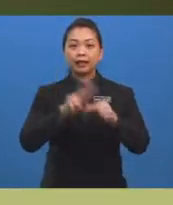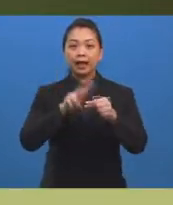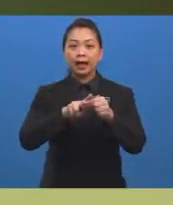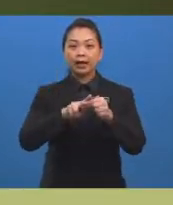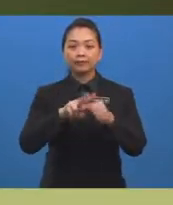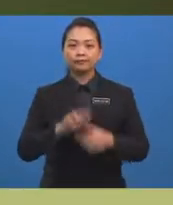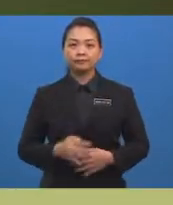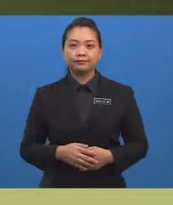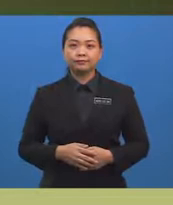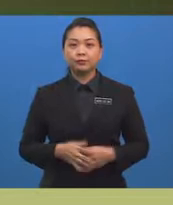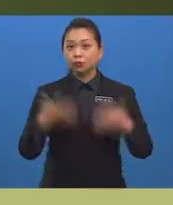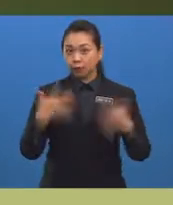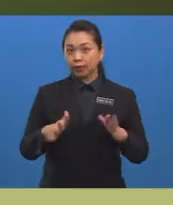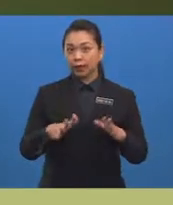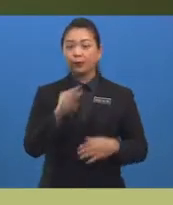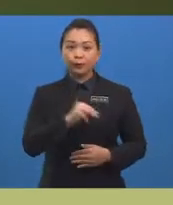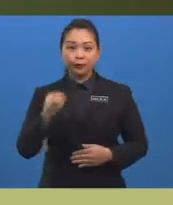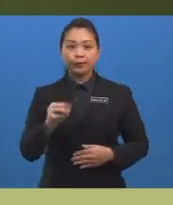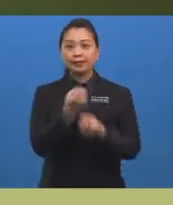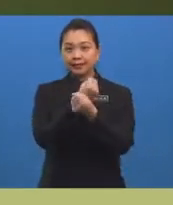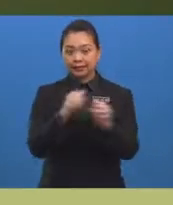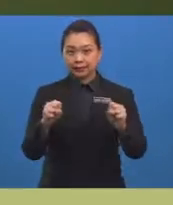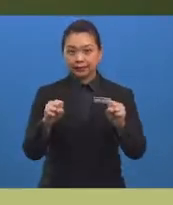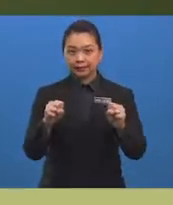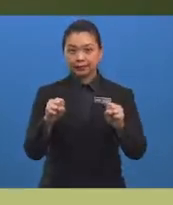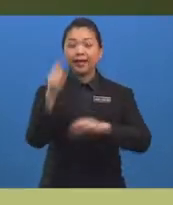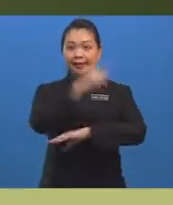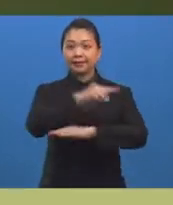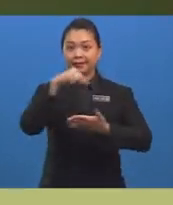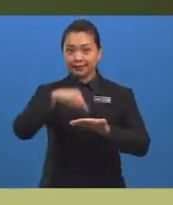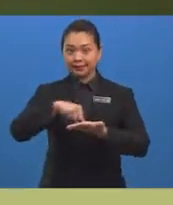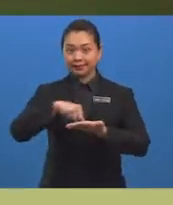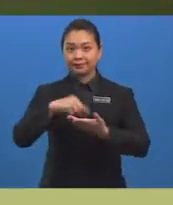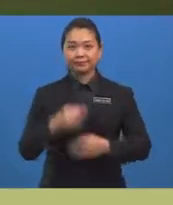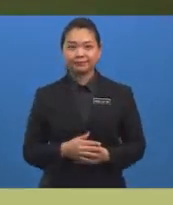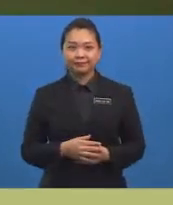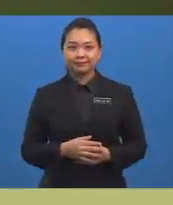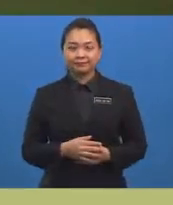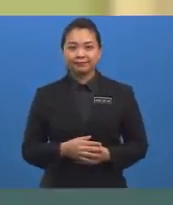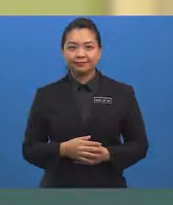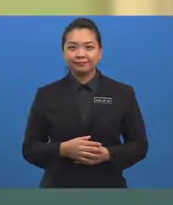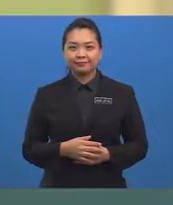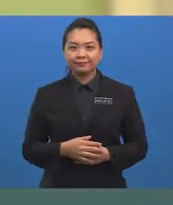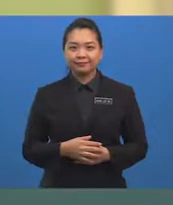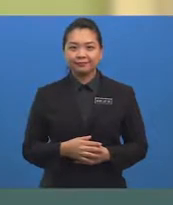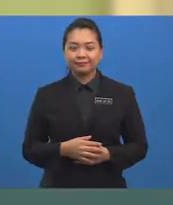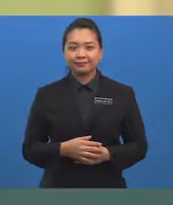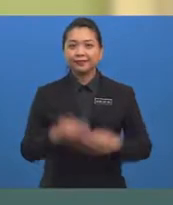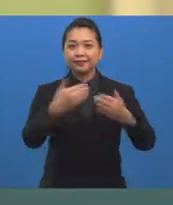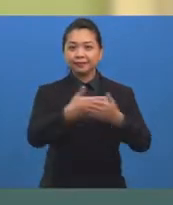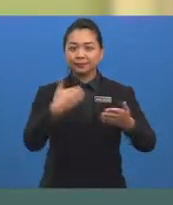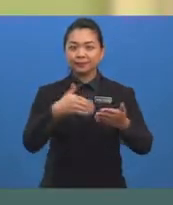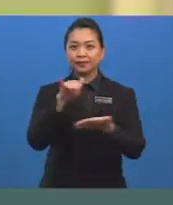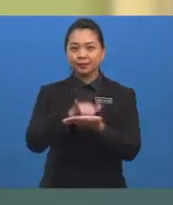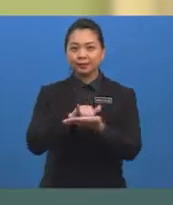Sudahkah murid-murid bersedia untuk meneruskan pembelajaran pada hari ini? Sebelum